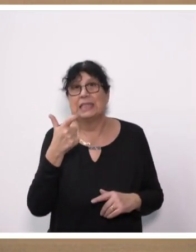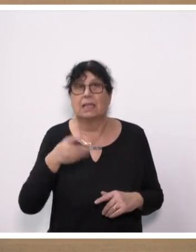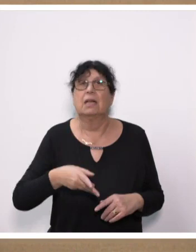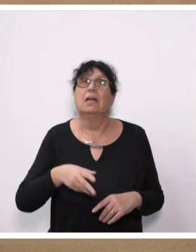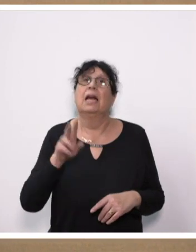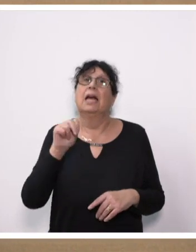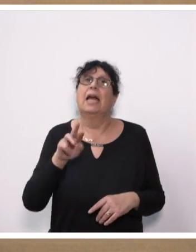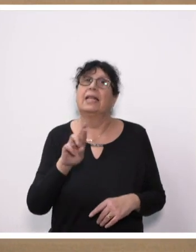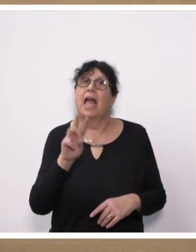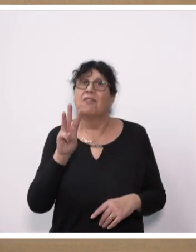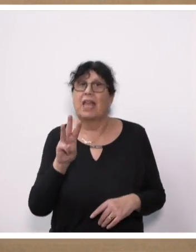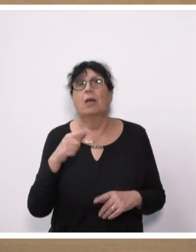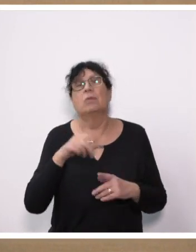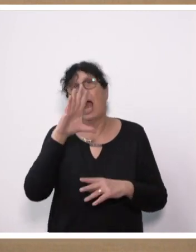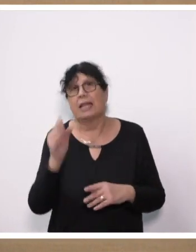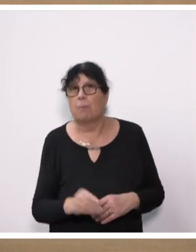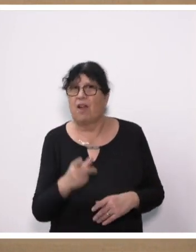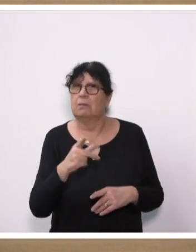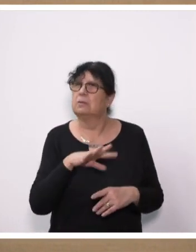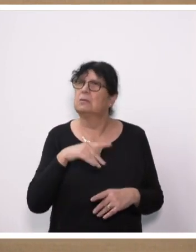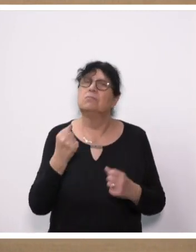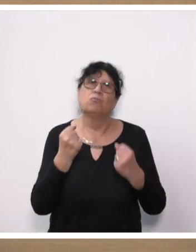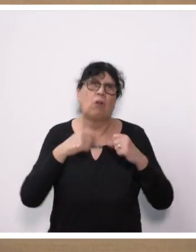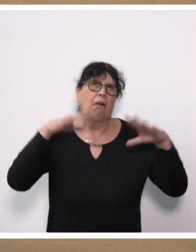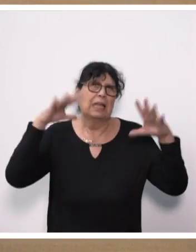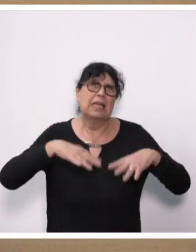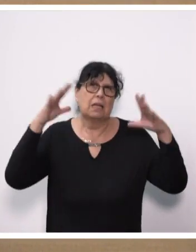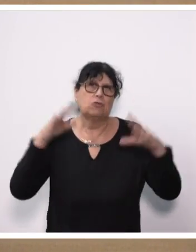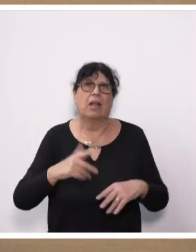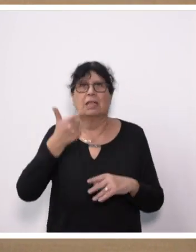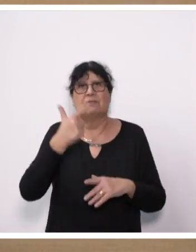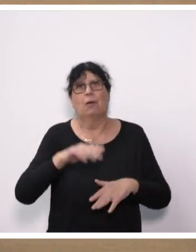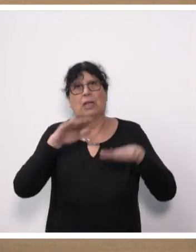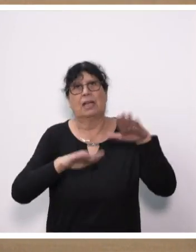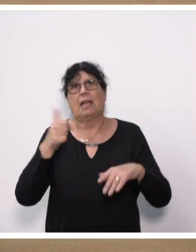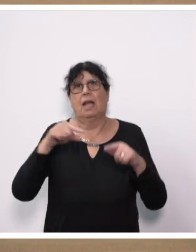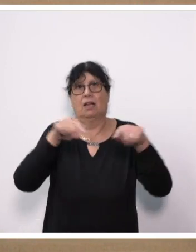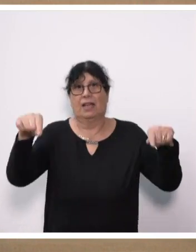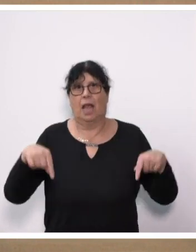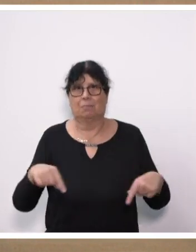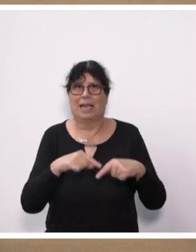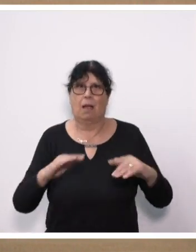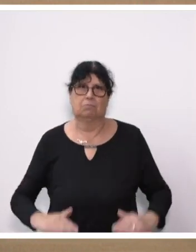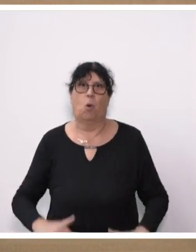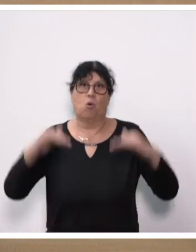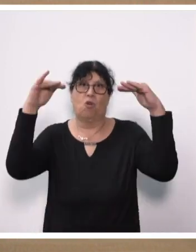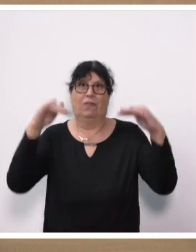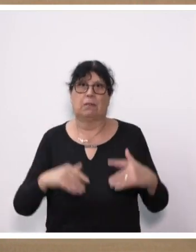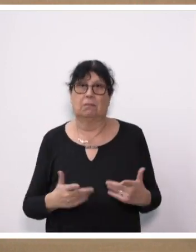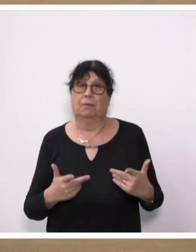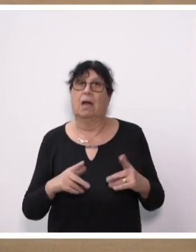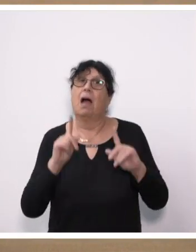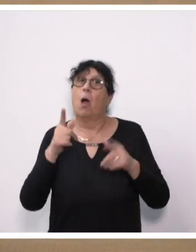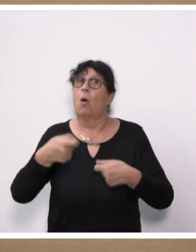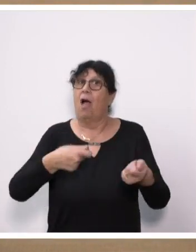Rheinland-Pfalz erinnern, bei denen extreme Niederschläge von bis zu 200 Litern pro Quadratmeter zu enormen Hochwassern geführt haben. Auch in